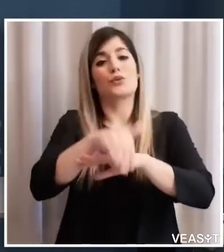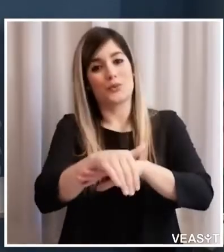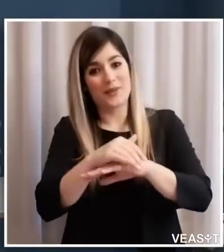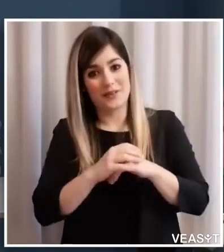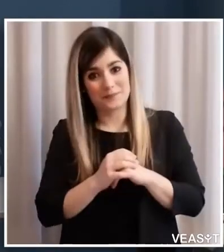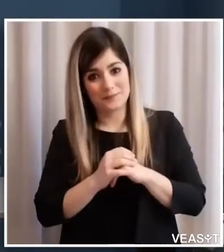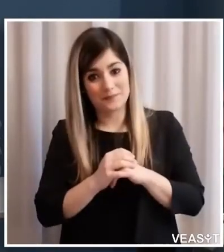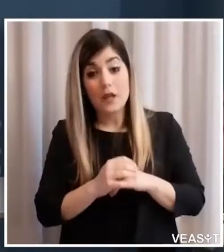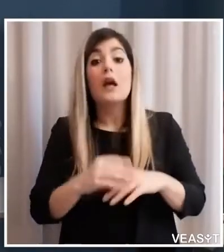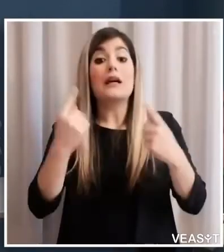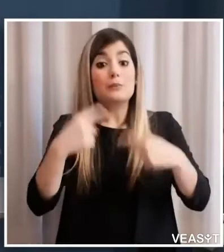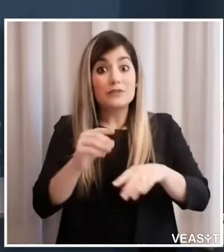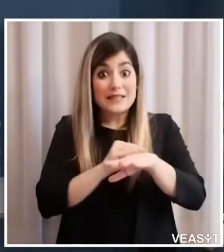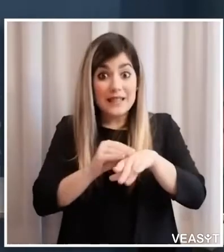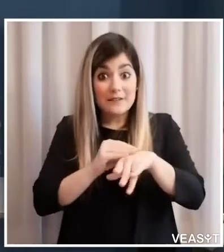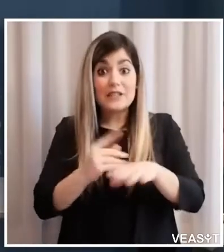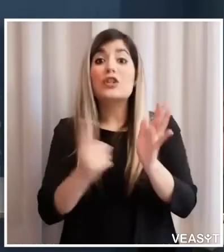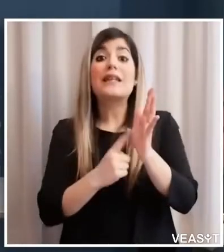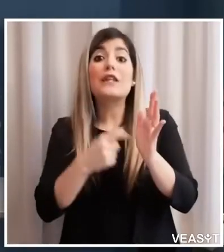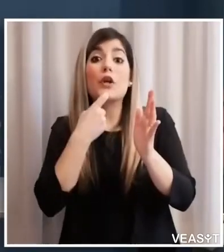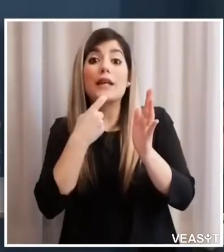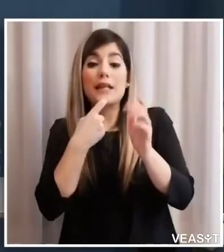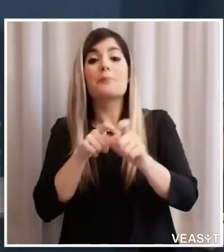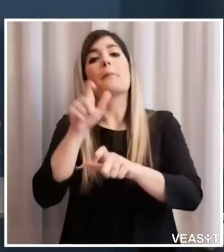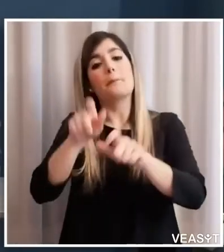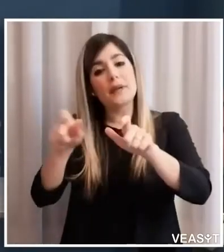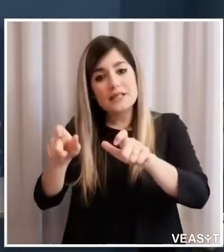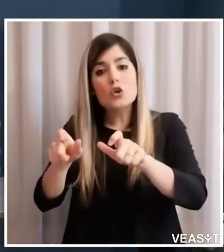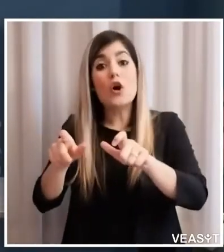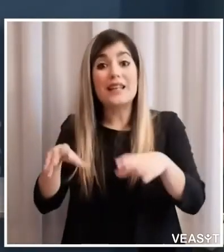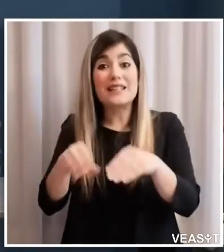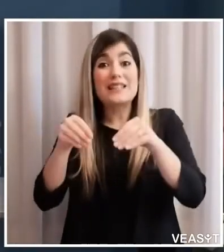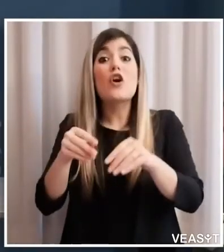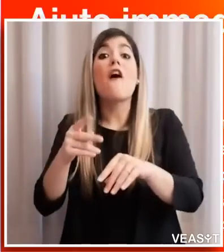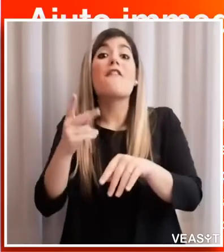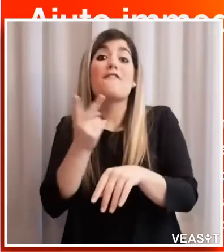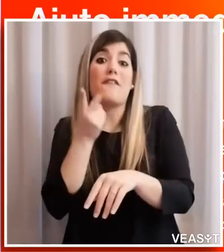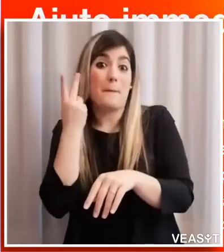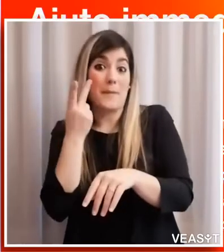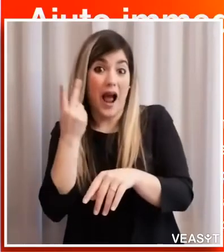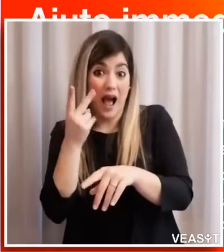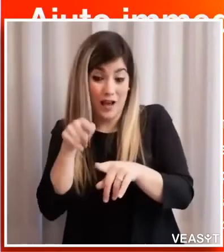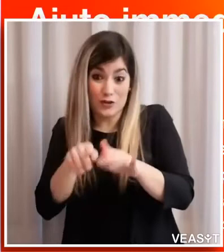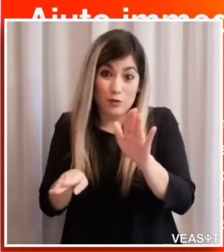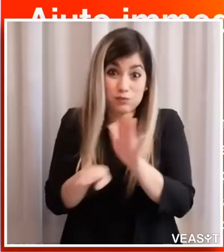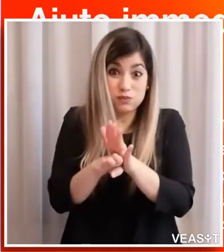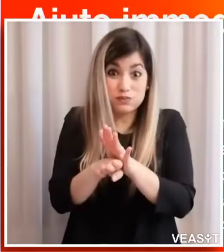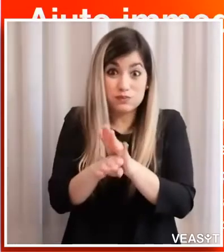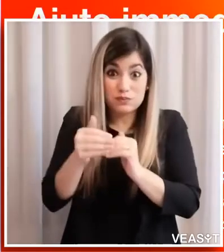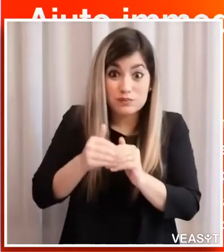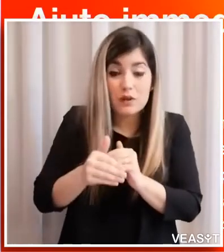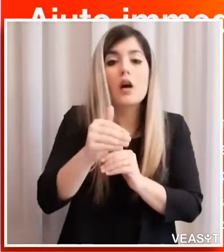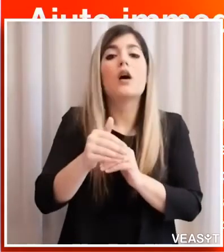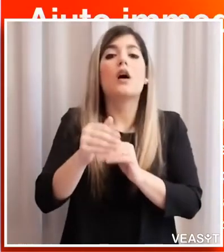hanno diritto alla prestazione persone che a partire dal mese di febbraio hanno subito un'interruzione o anche